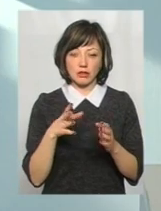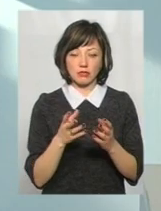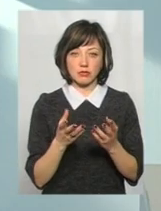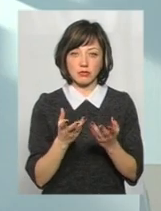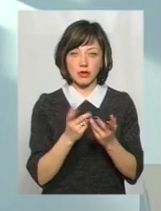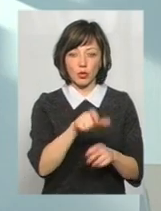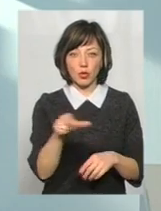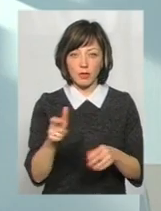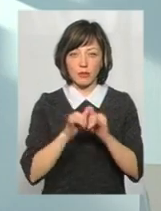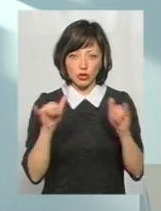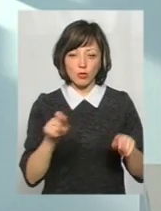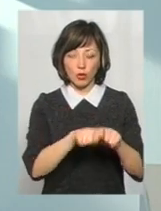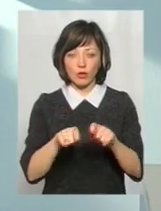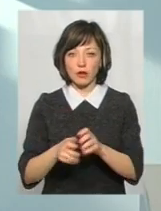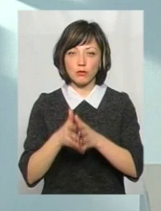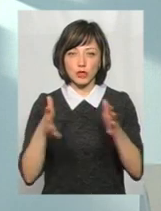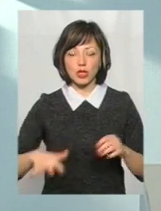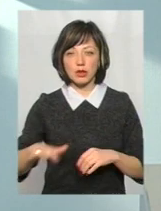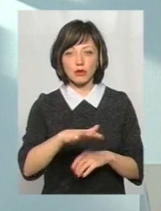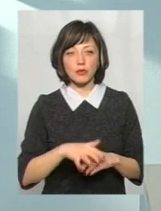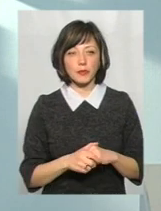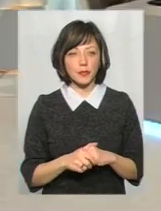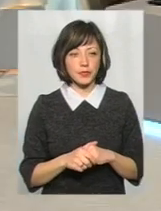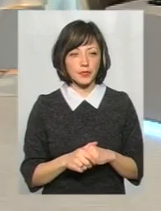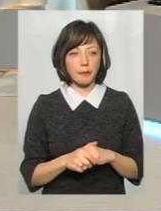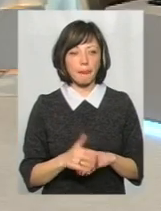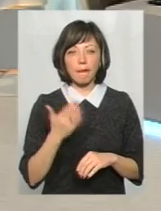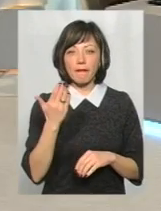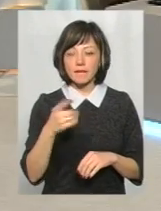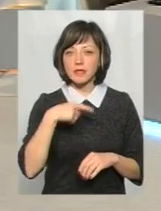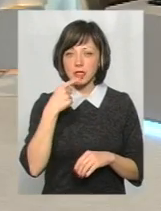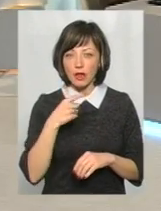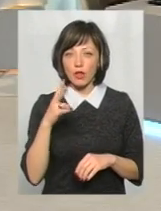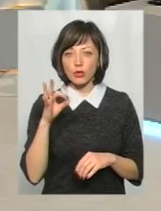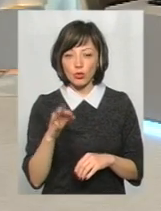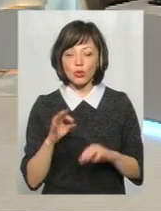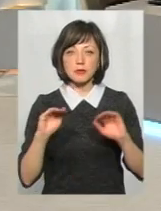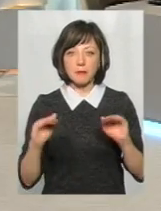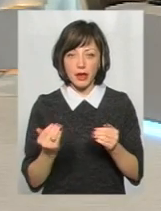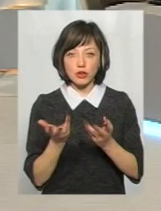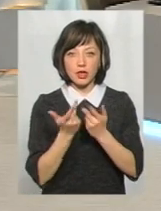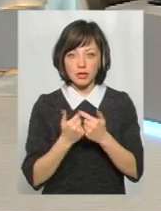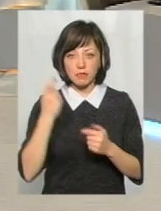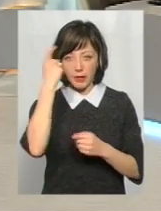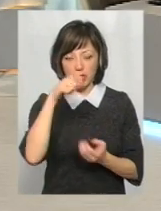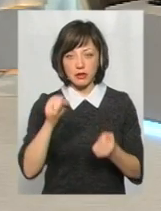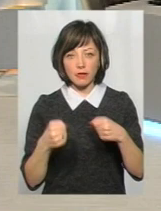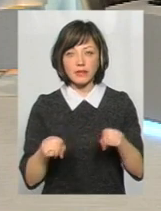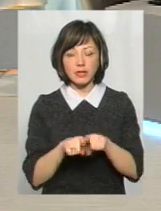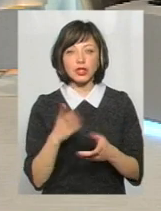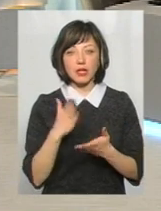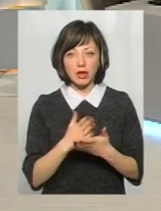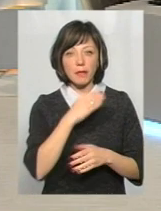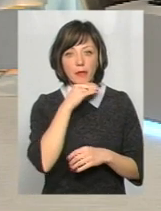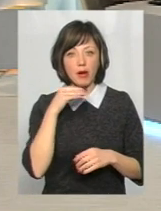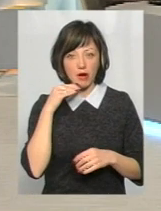більшу територію. Ви зазначили, що все ж таки хоча б трохи, але зменшується кількість п'яних за кермом. Усе ж вони є і